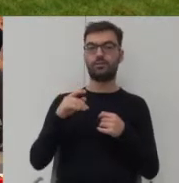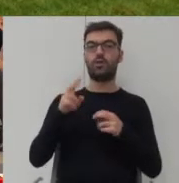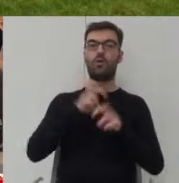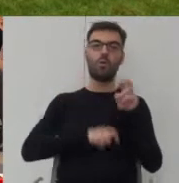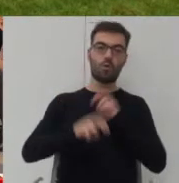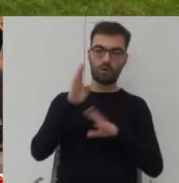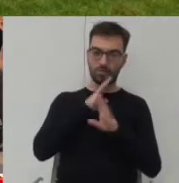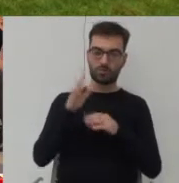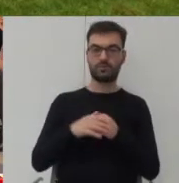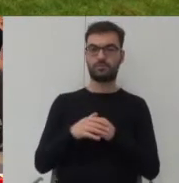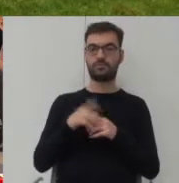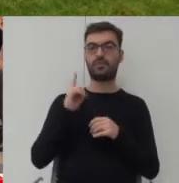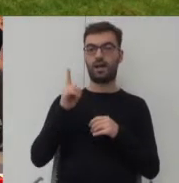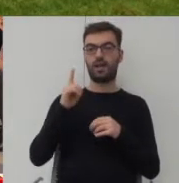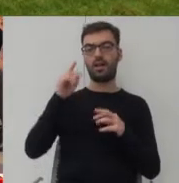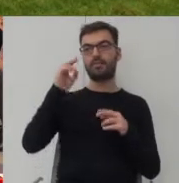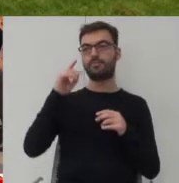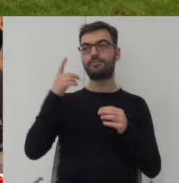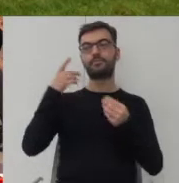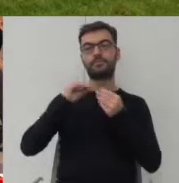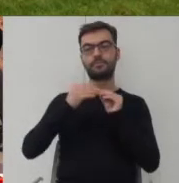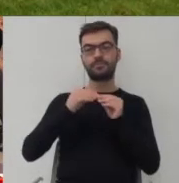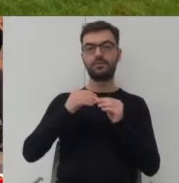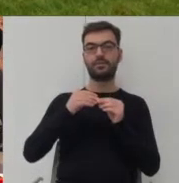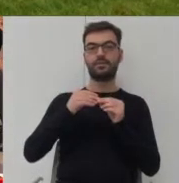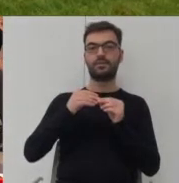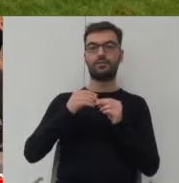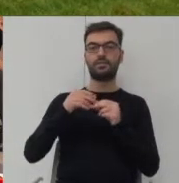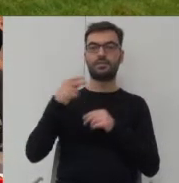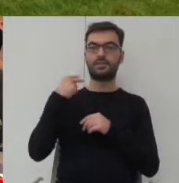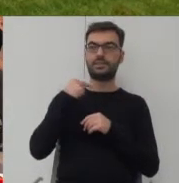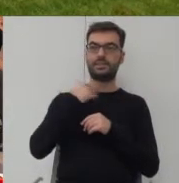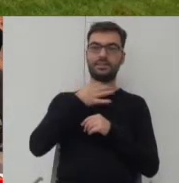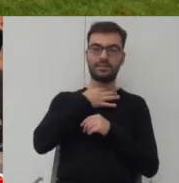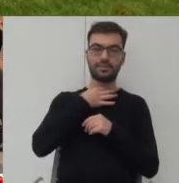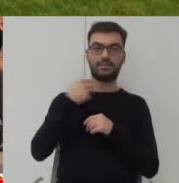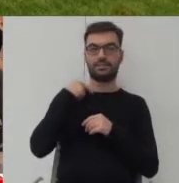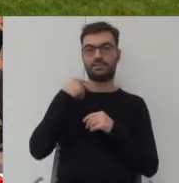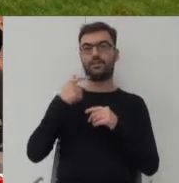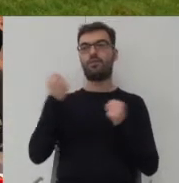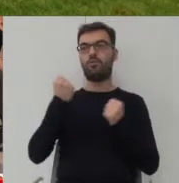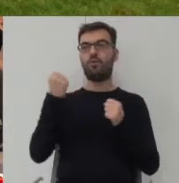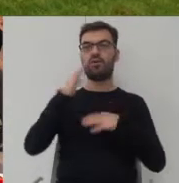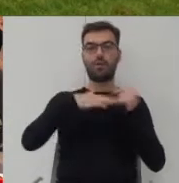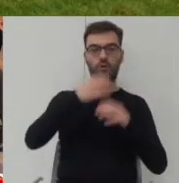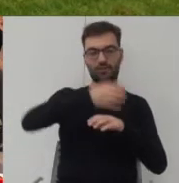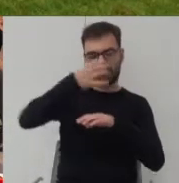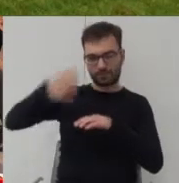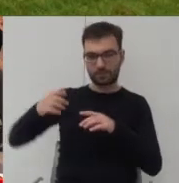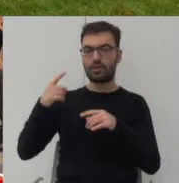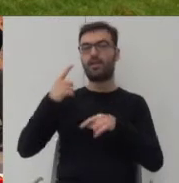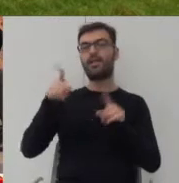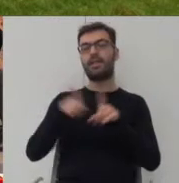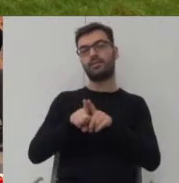powietrzu. Natomiast kombinacja presji dotyczącej intensywności zabudowy na terenach mieszkaniowych z przepisami